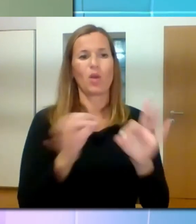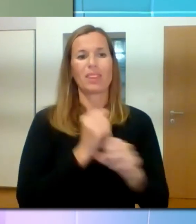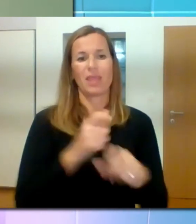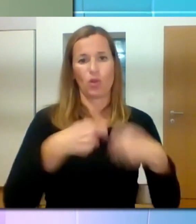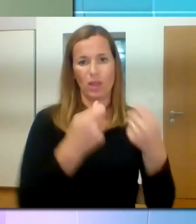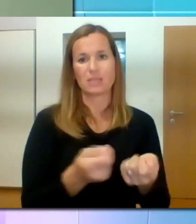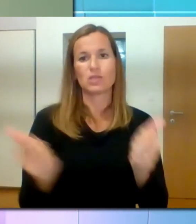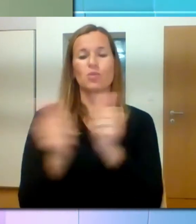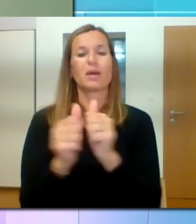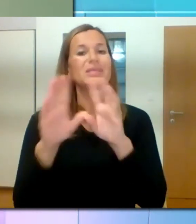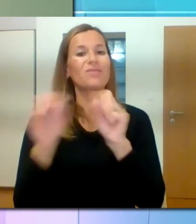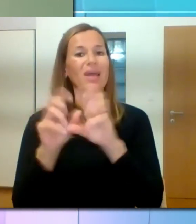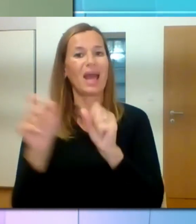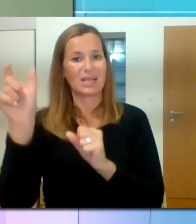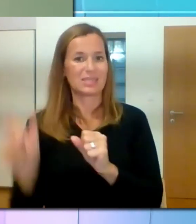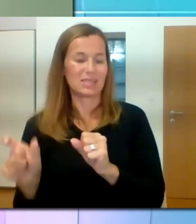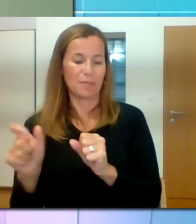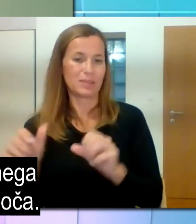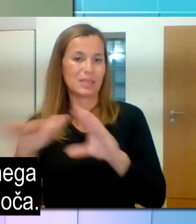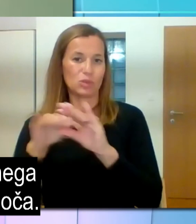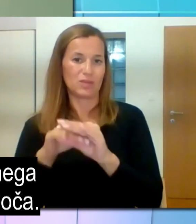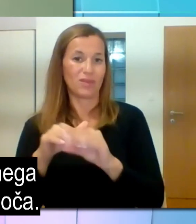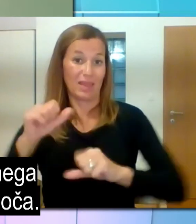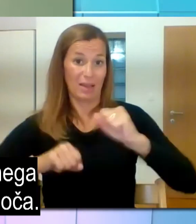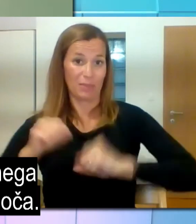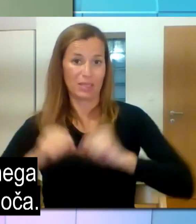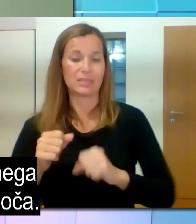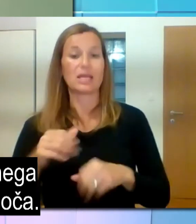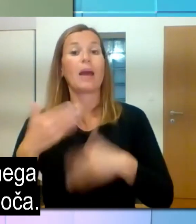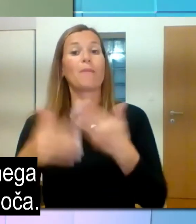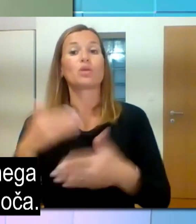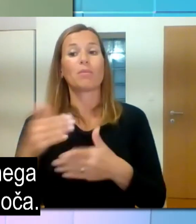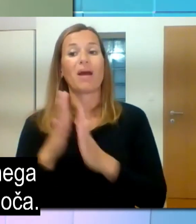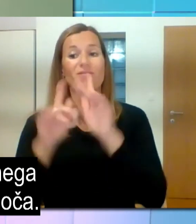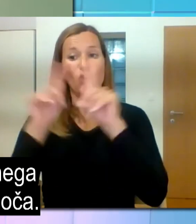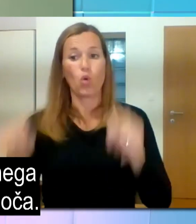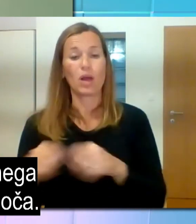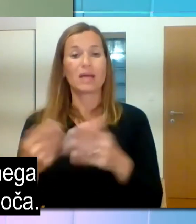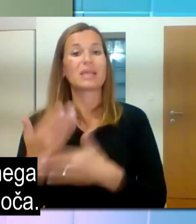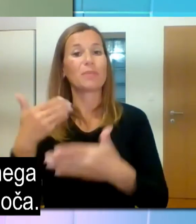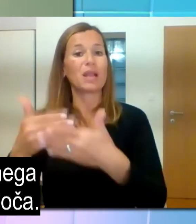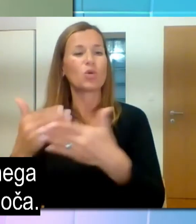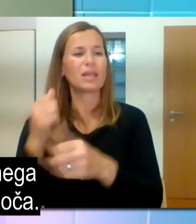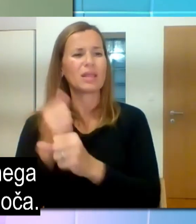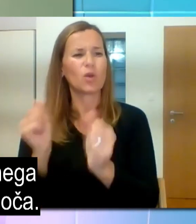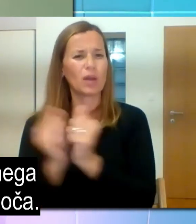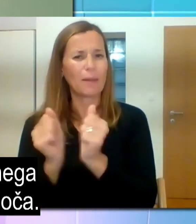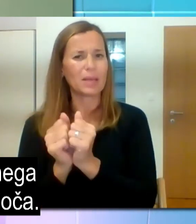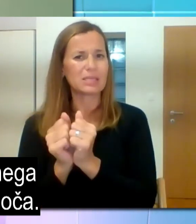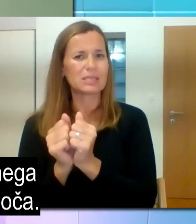obravnavana s predstavnikom ministrstva za delo in pa predstavnika